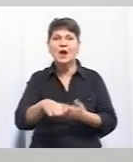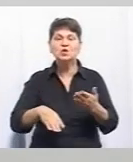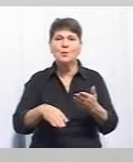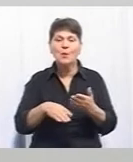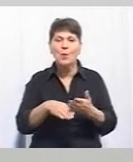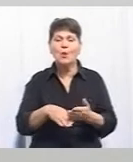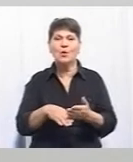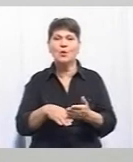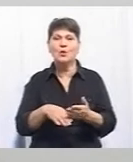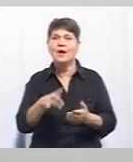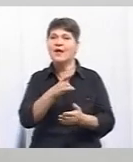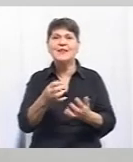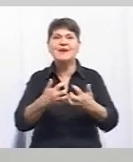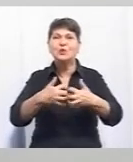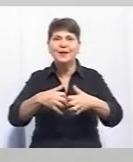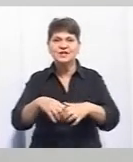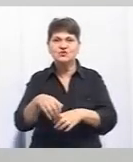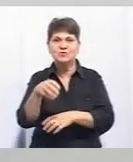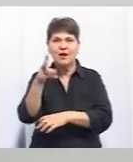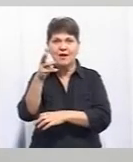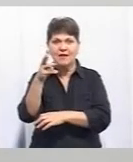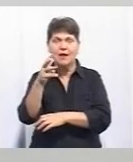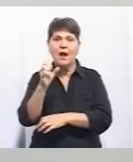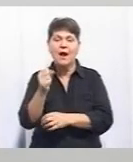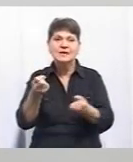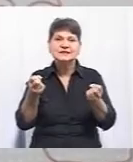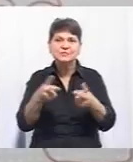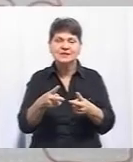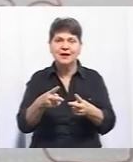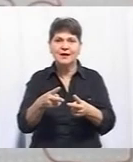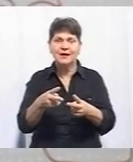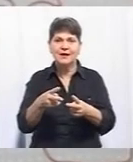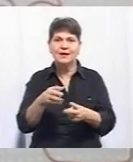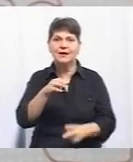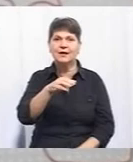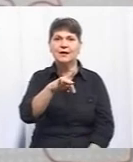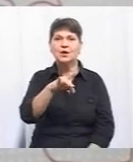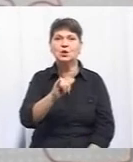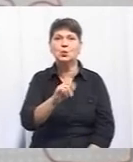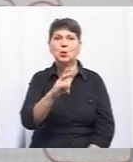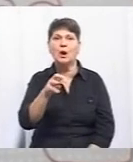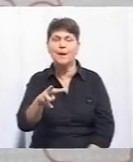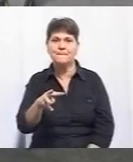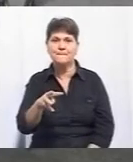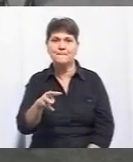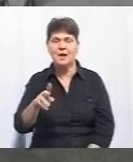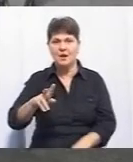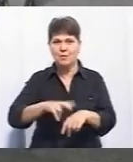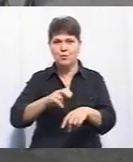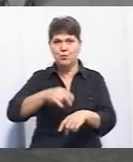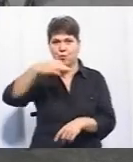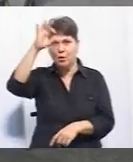безпосередньо не автоматична фіксація, а за допомогою приладу вимірювання швидкості трукам, який діє зараз у нас в Вінницькій області. На